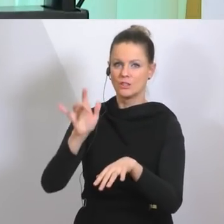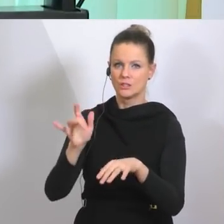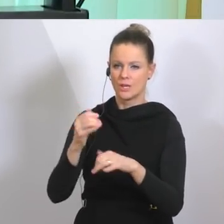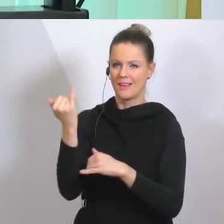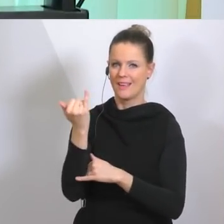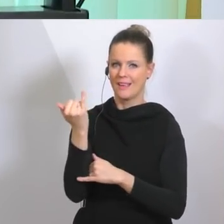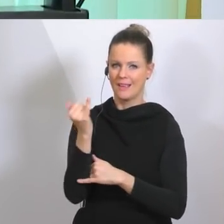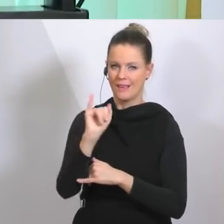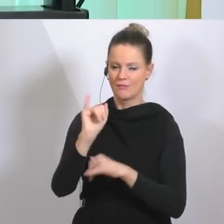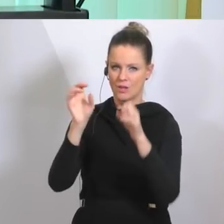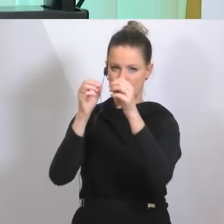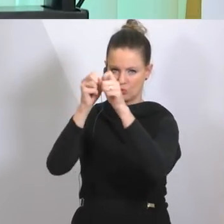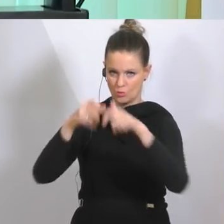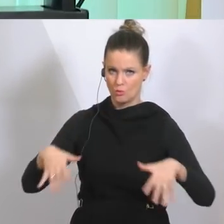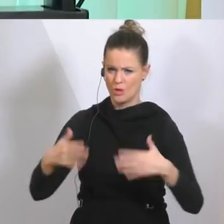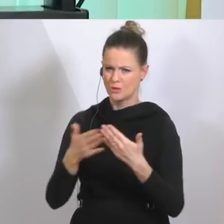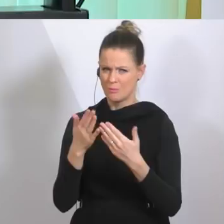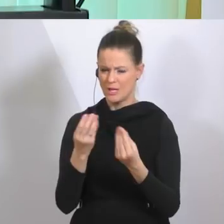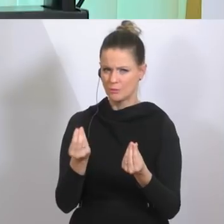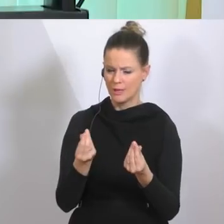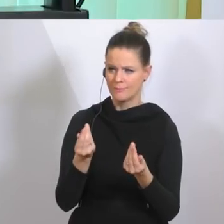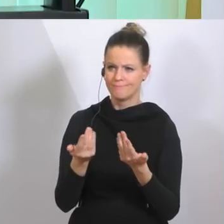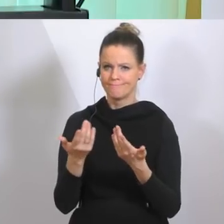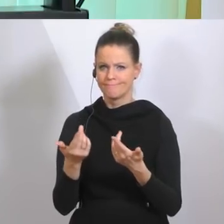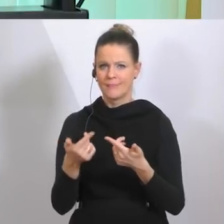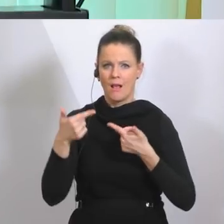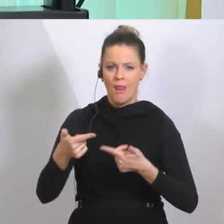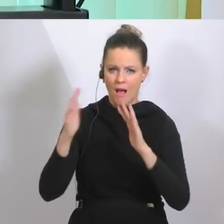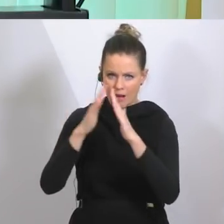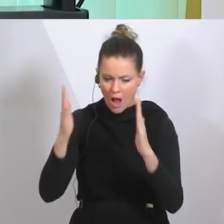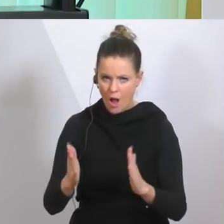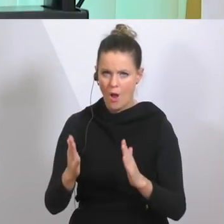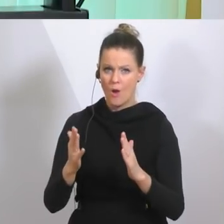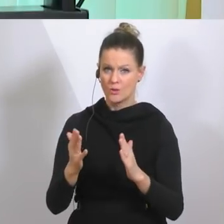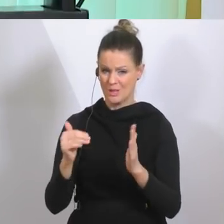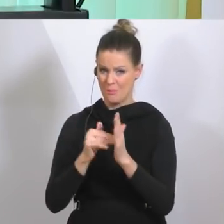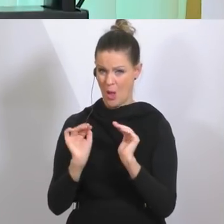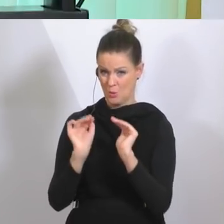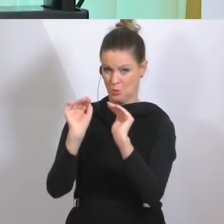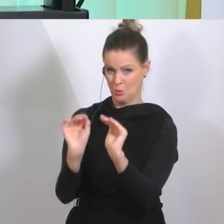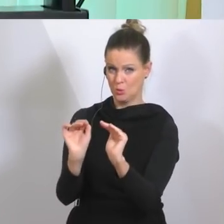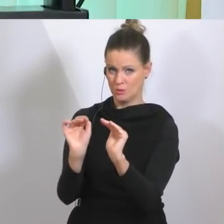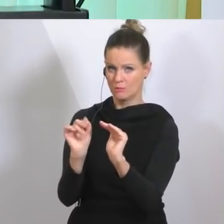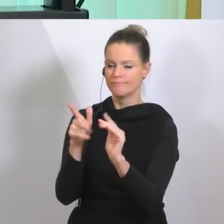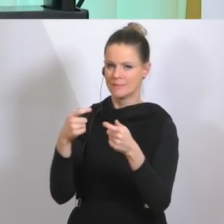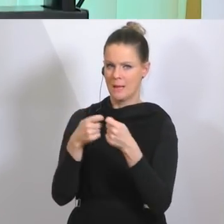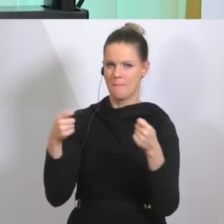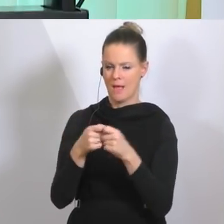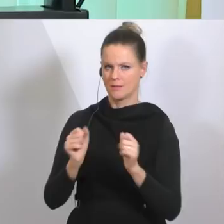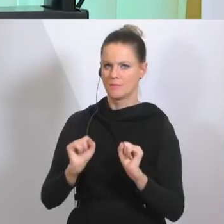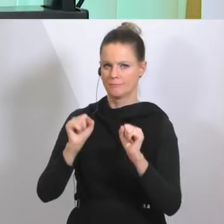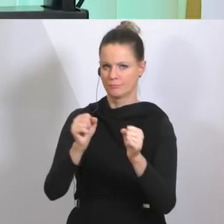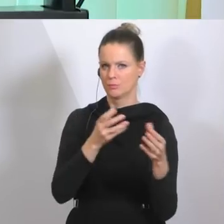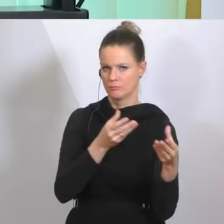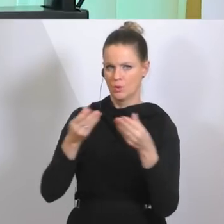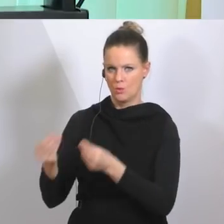eine Beurteilung der Lage erfordert, dass Lagerhäuser etc. geschützt werden müssen, dann würde diese Maßnahme zum Beispiel dann das